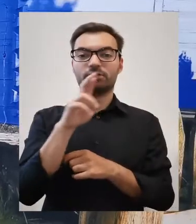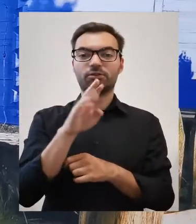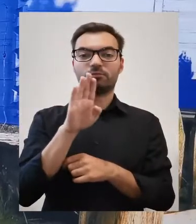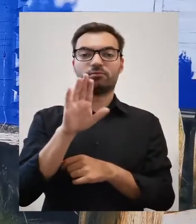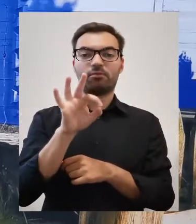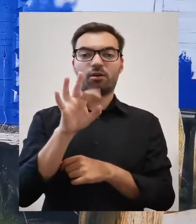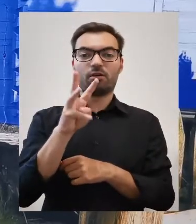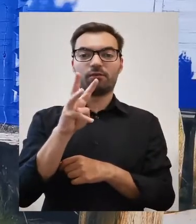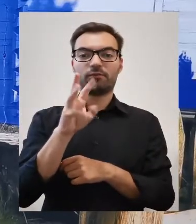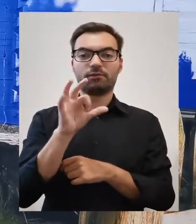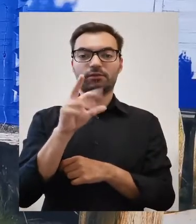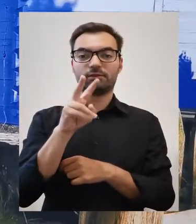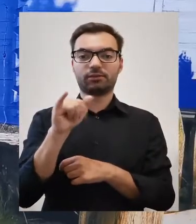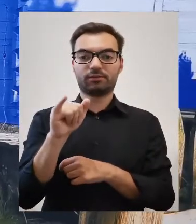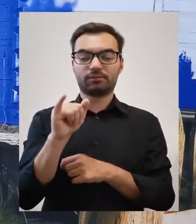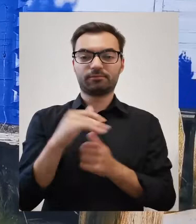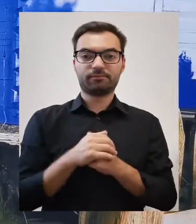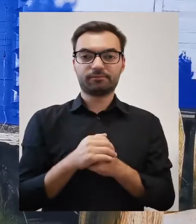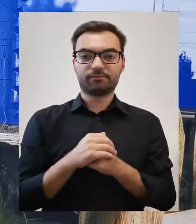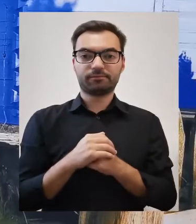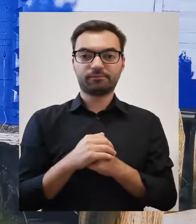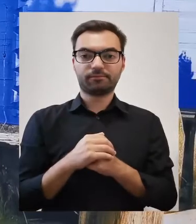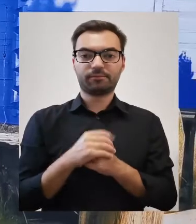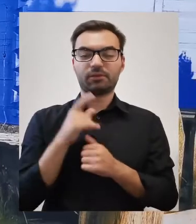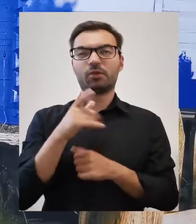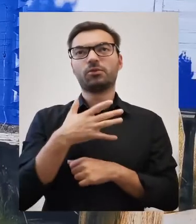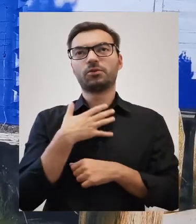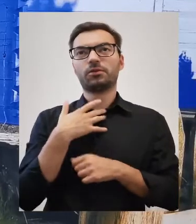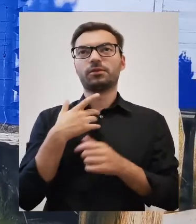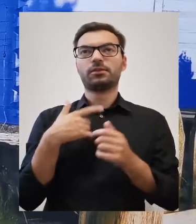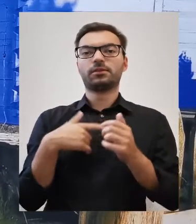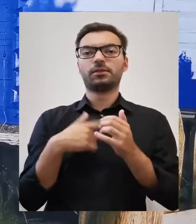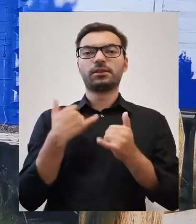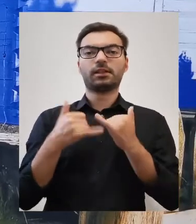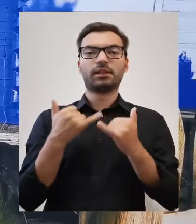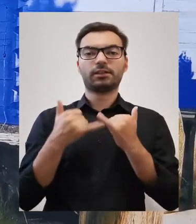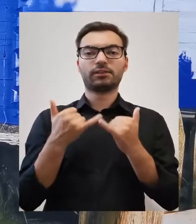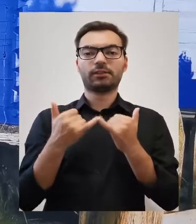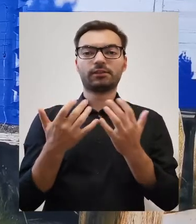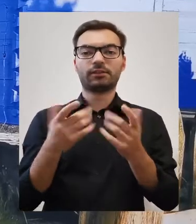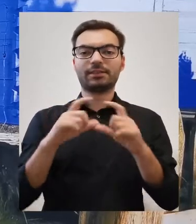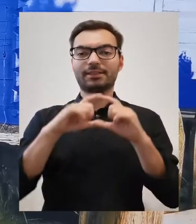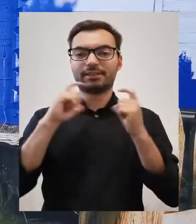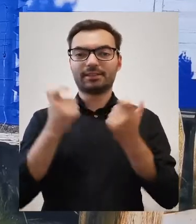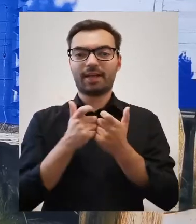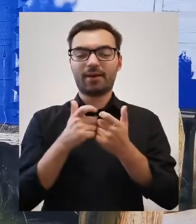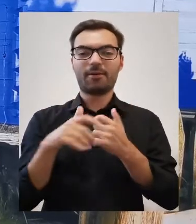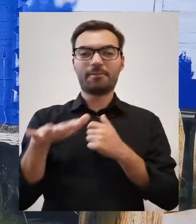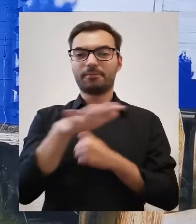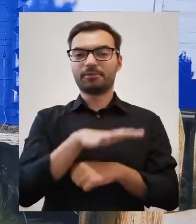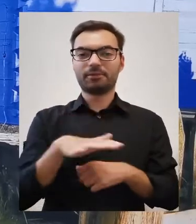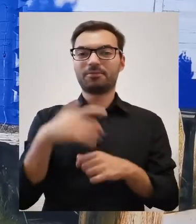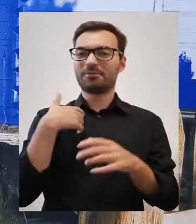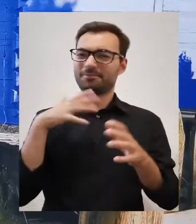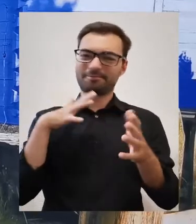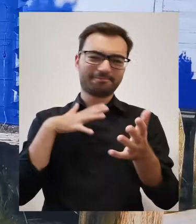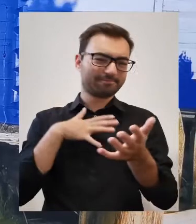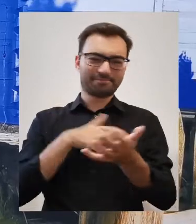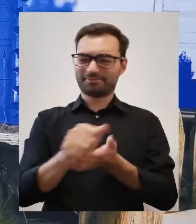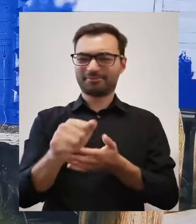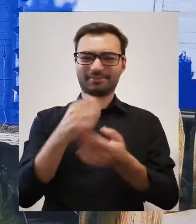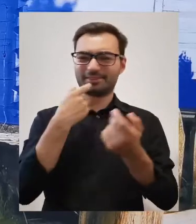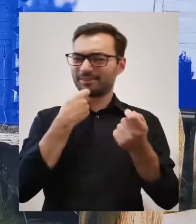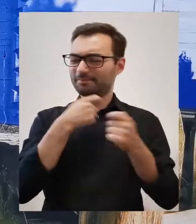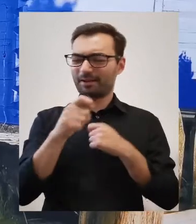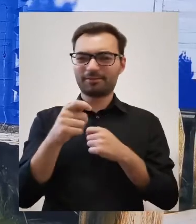Wierzbowskiego, który doszedł do wniosku, że skoro cała ta miejscowość została